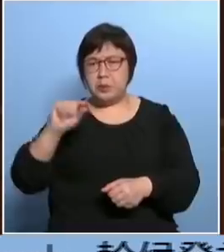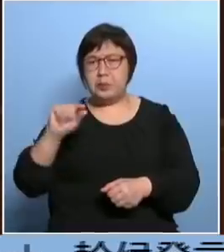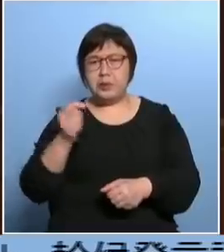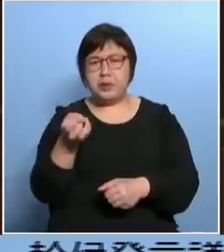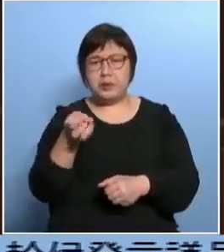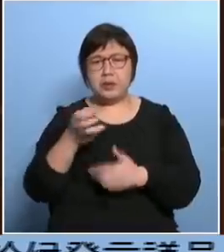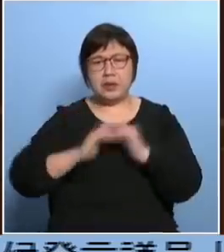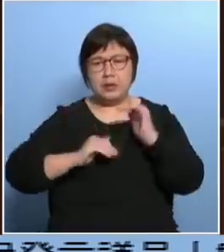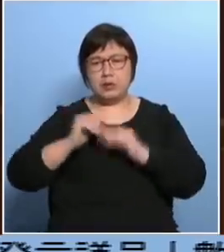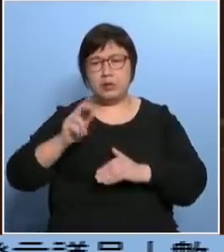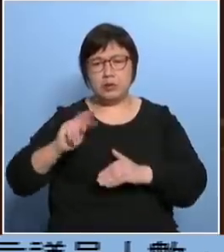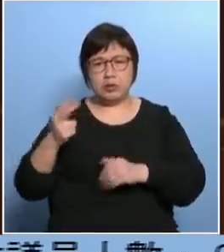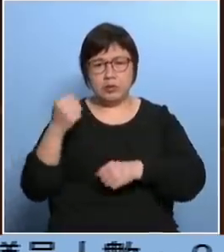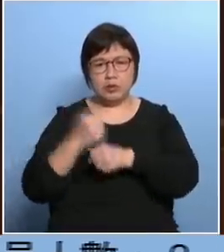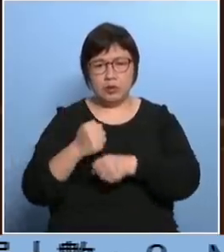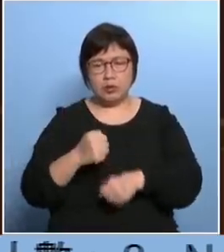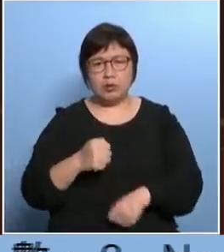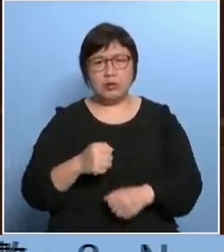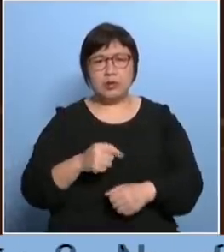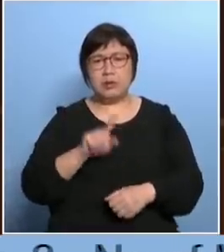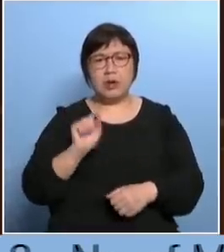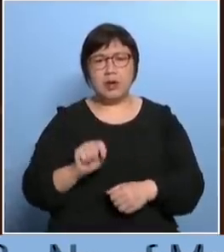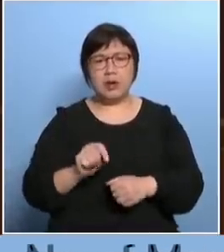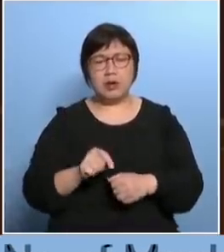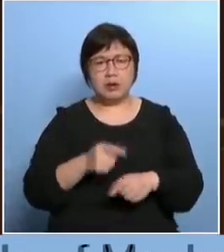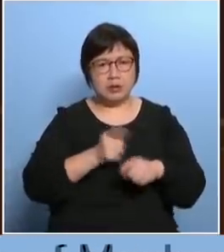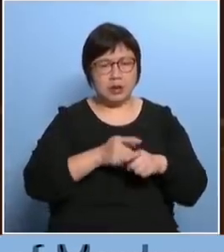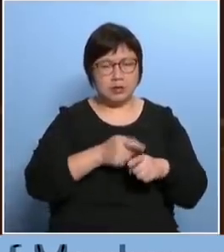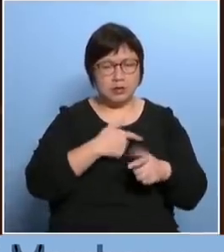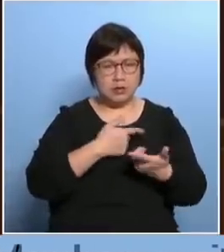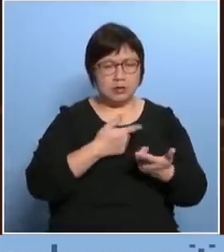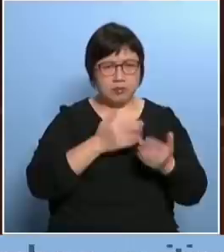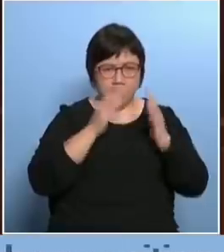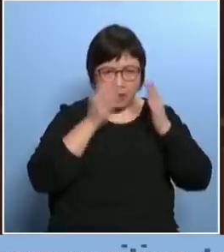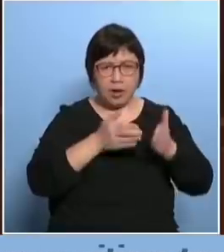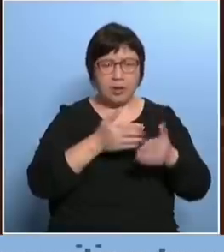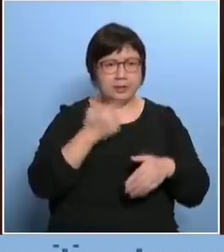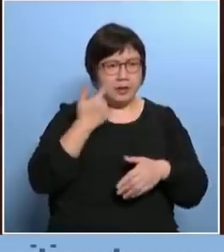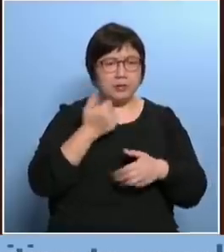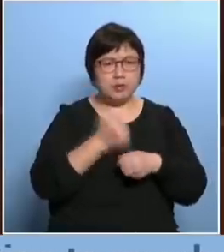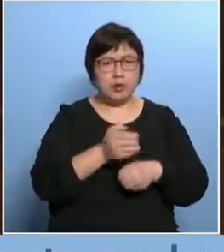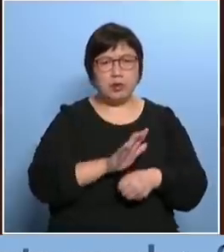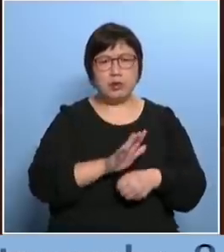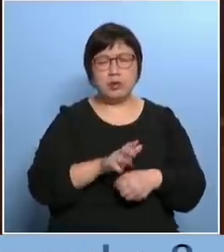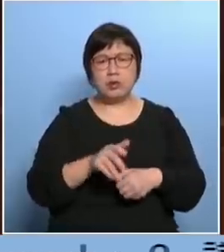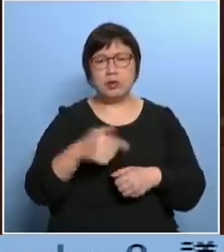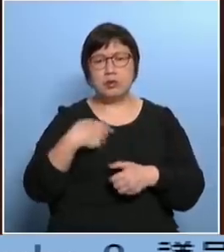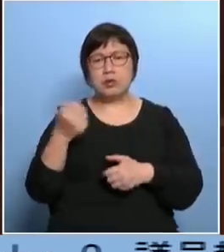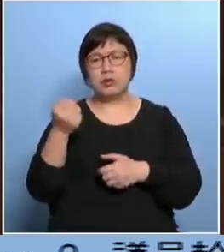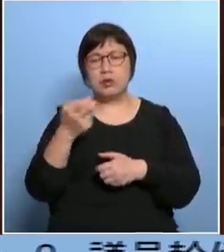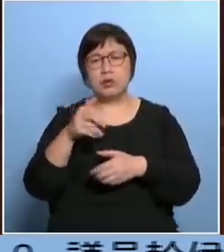那些技术修订你就做正经事不做那选举事务处还有个选举